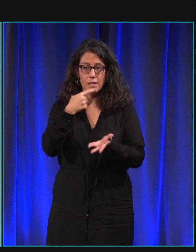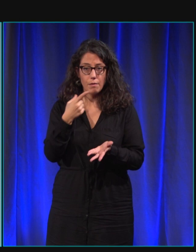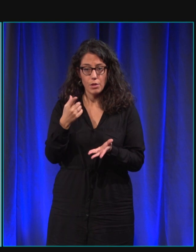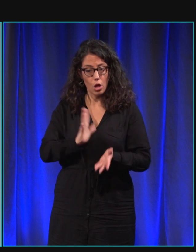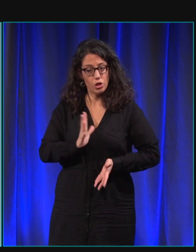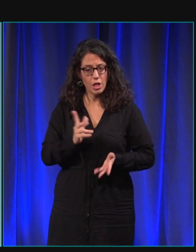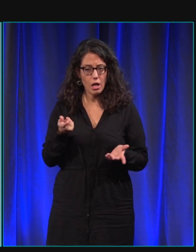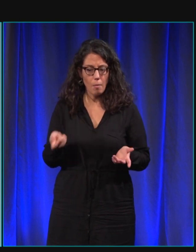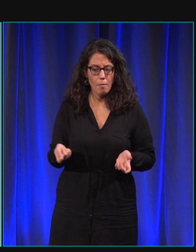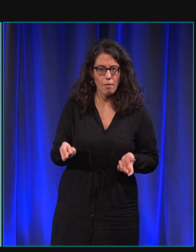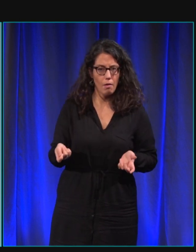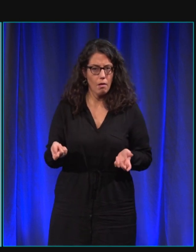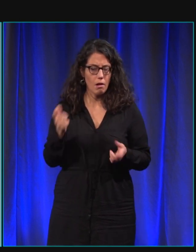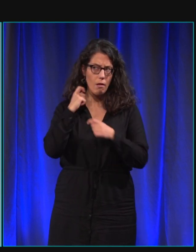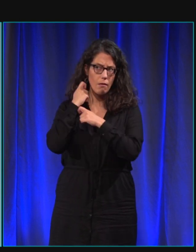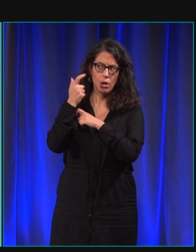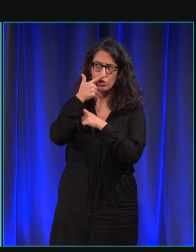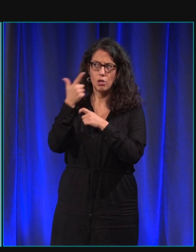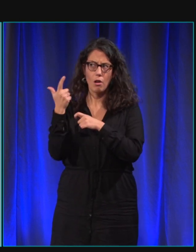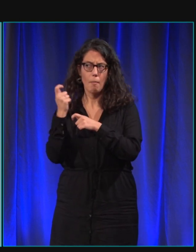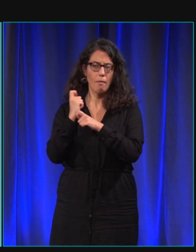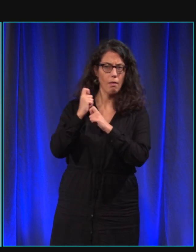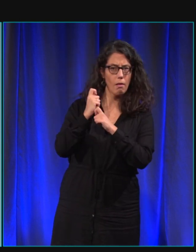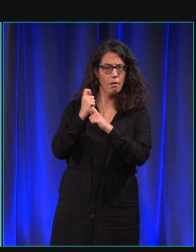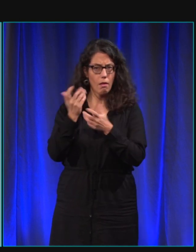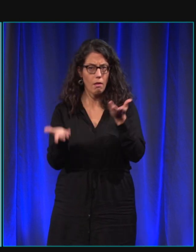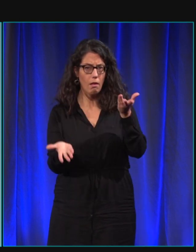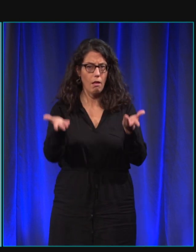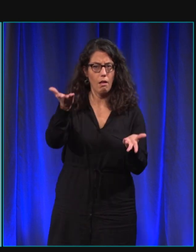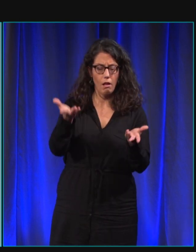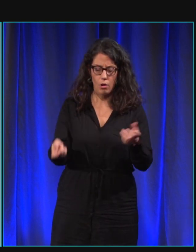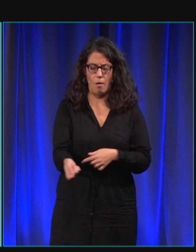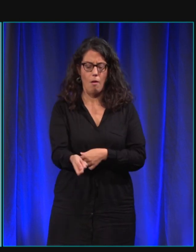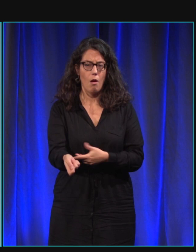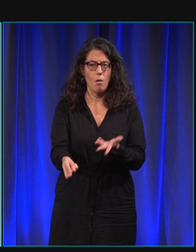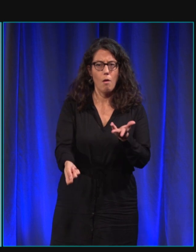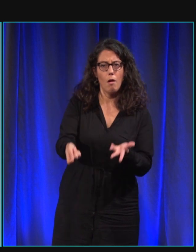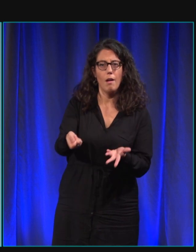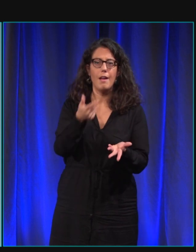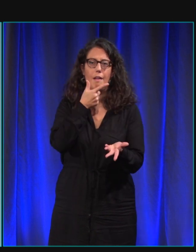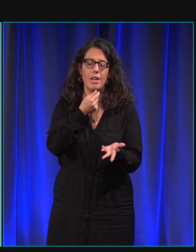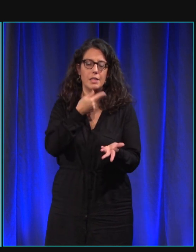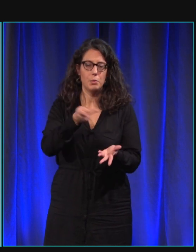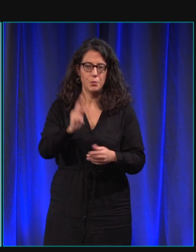un peu de tension sur la laisse, à venir au contact de la jambe pour aider la personne à garder un équilibre.